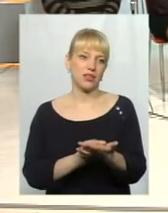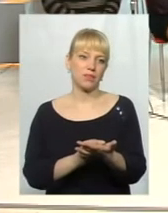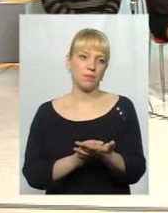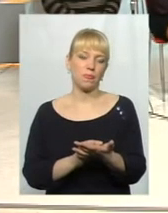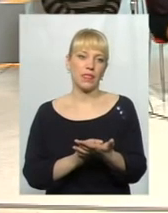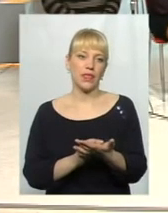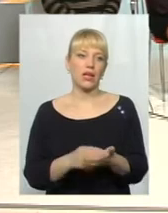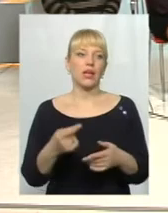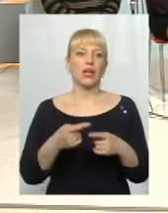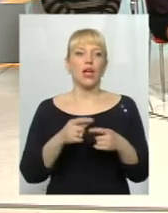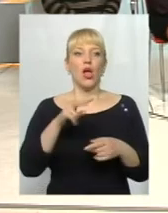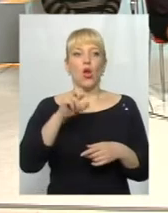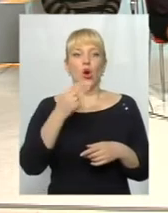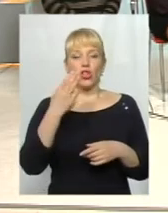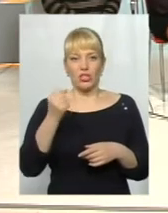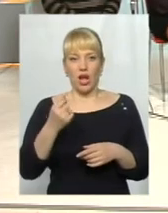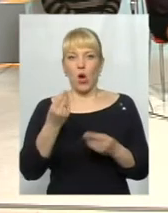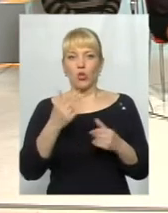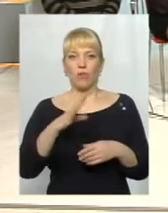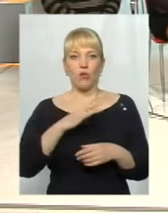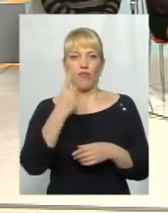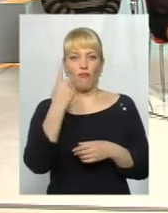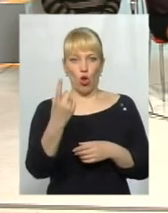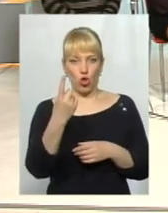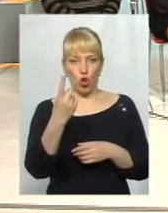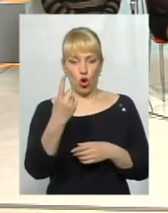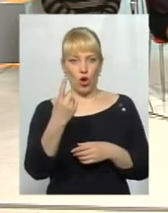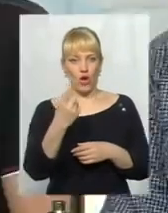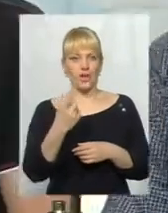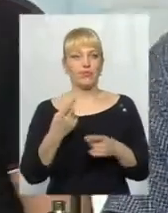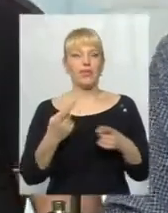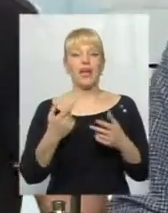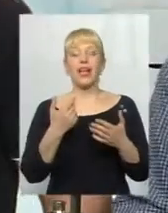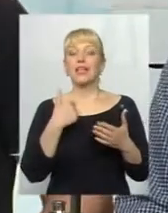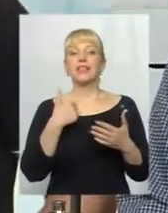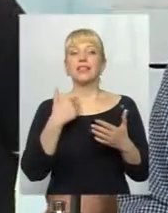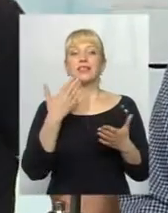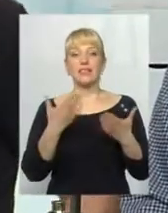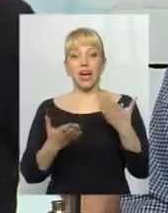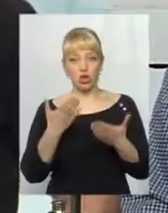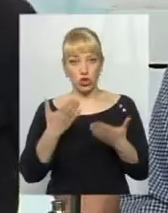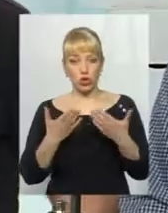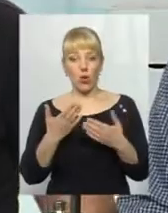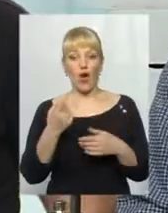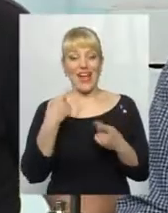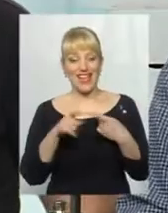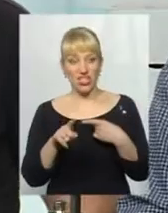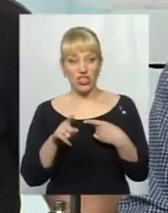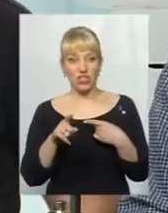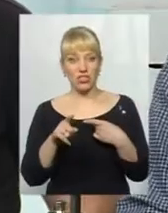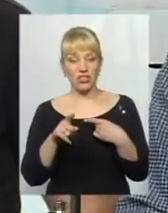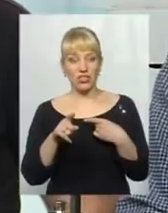гроші були в одного, ти це розумієш. Тому я треба передіргувати. Якщо інший, як ви сказали, повівся